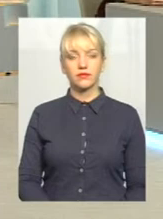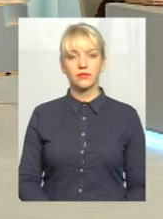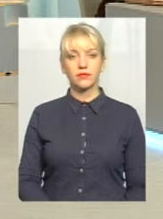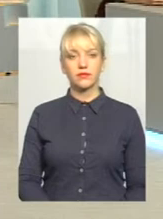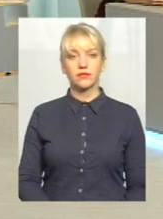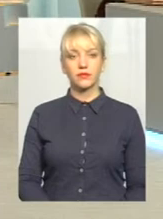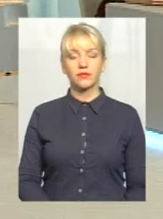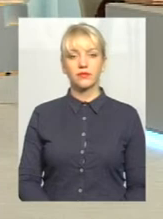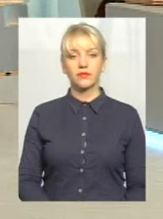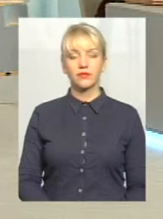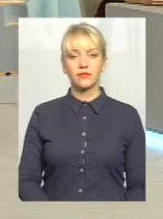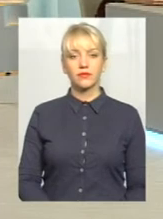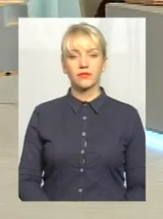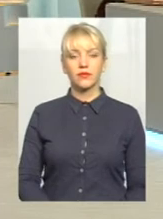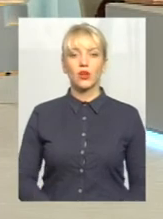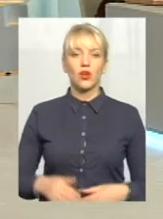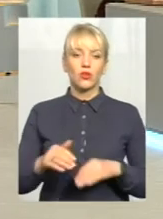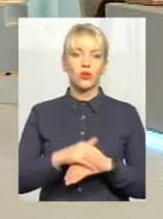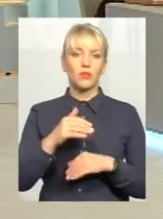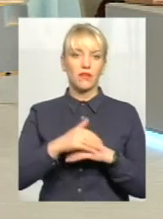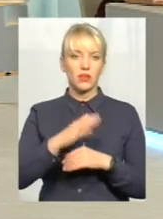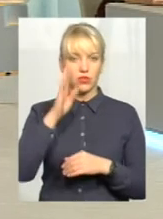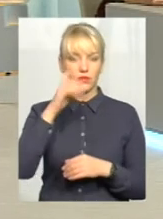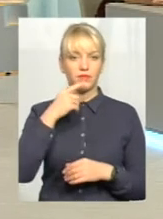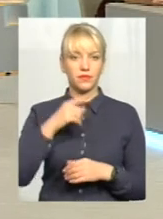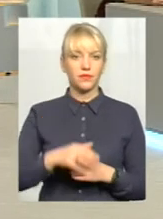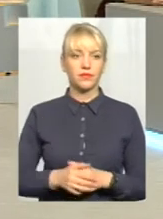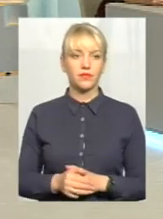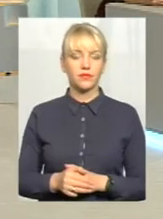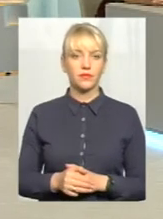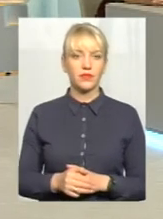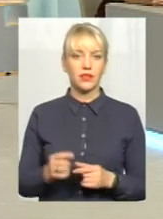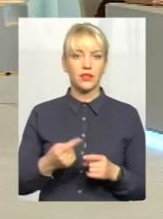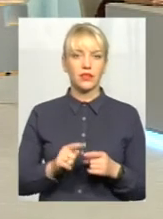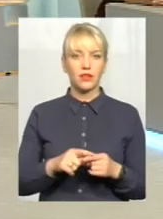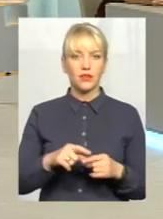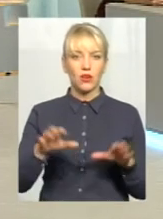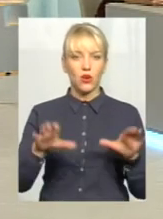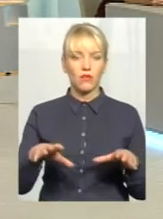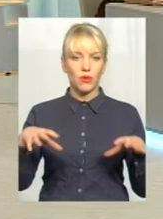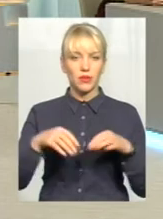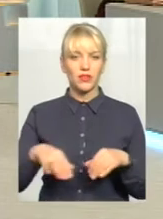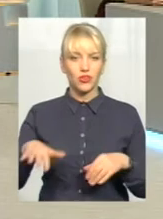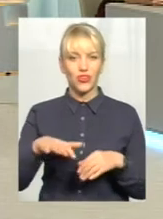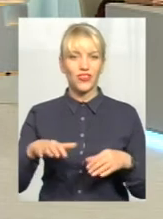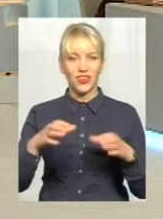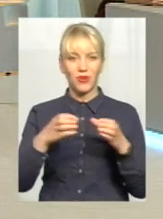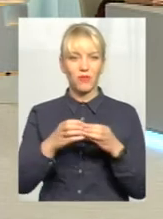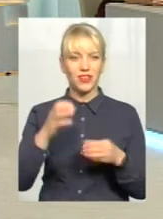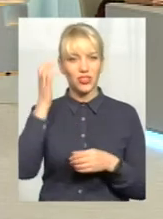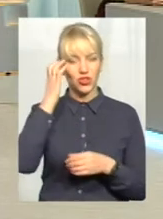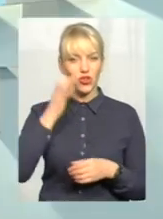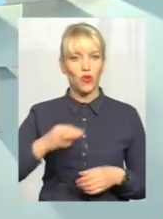Алло, слухаємо вас. Добрий вечір. Добрий вечір. Добрий вечір. Так, слухаємо. Це Гумач об'єднаній декорційної громади з Чорного острова.